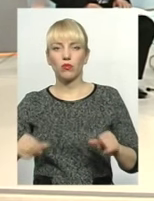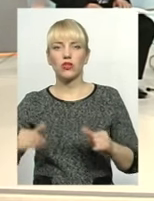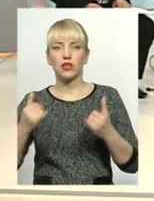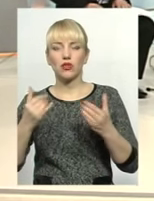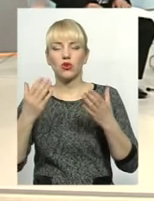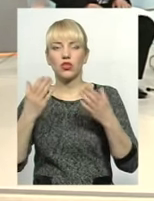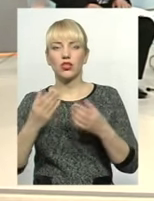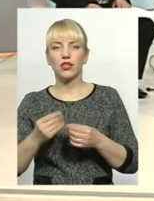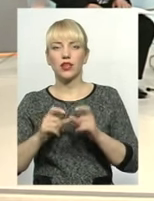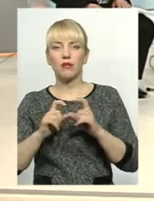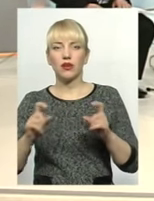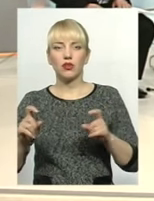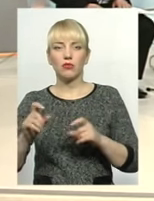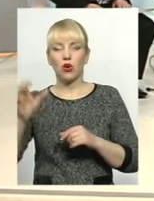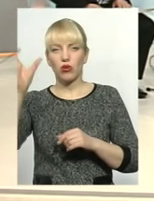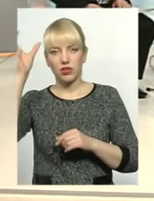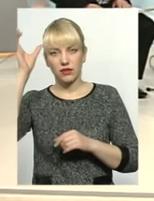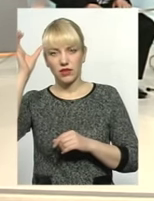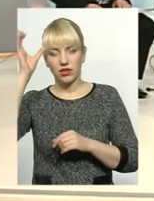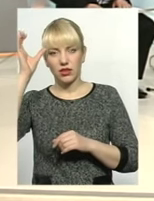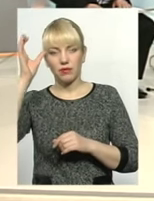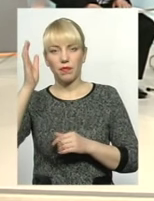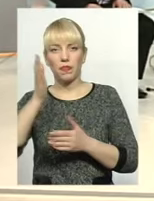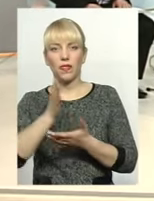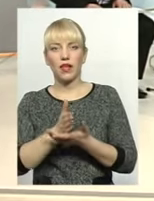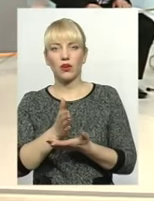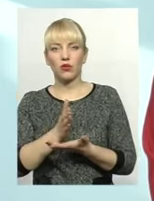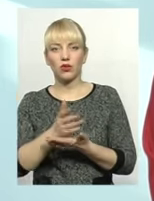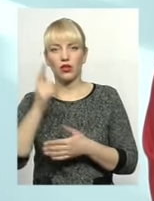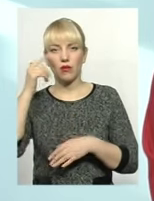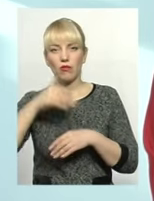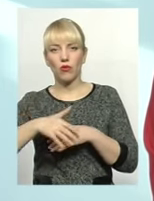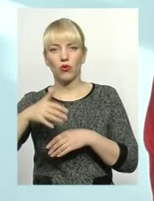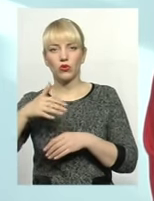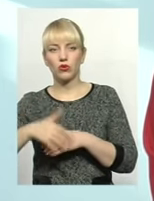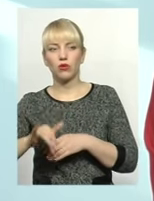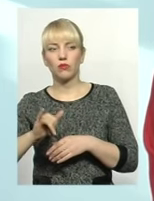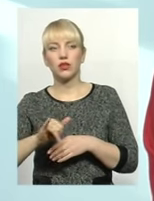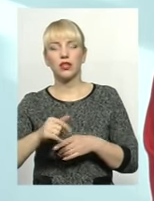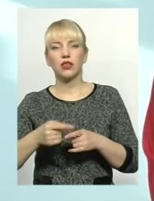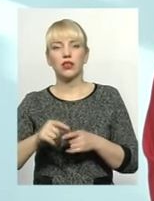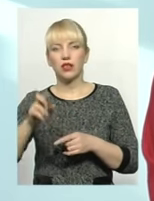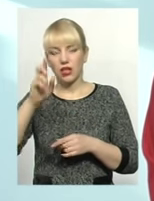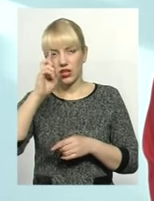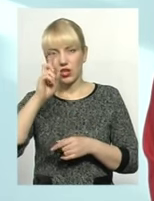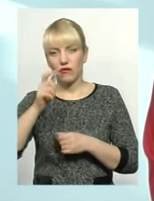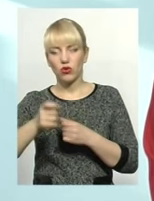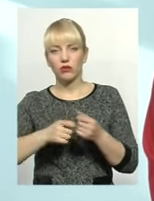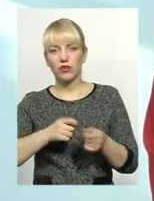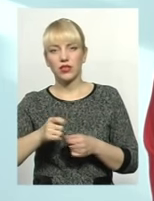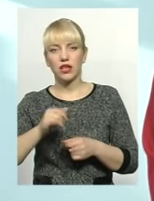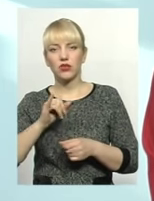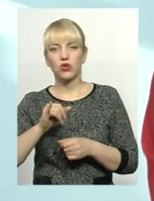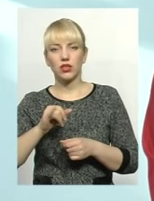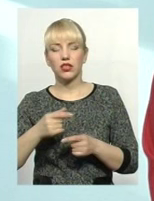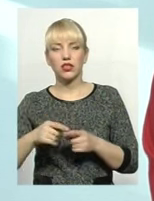департаментом освіти знаходить, скажімо, порозуміння як з обласною державною адміністрацією, так і